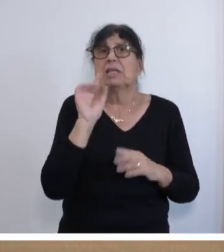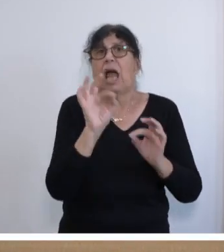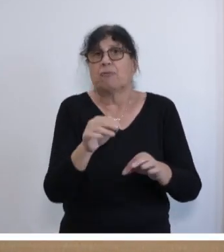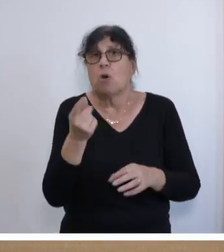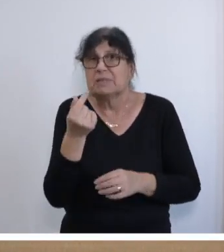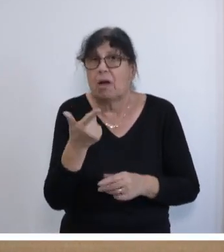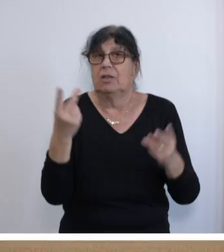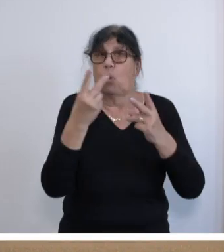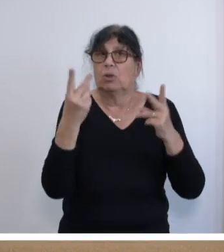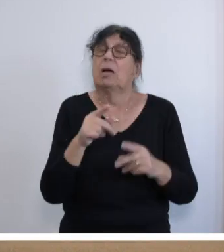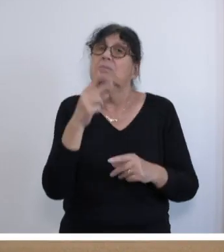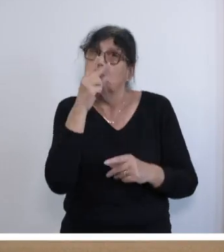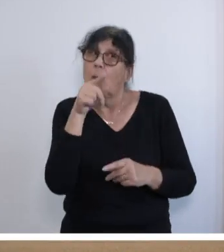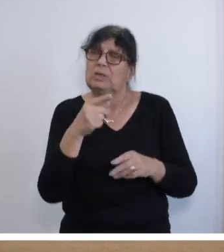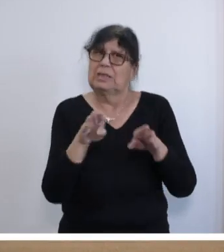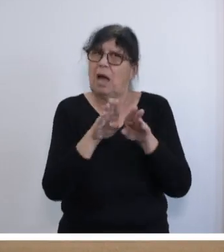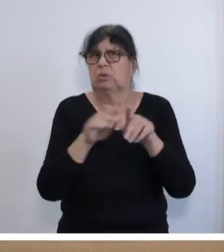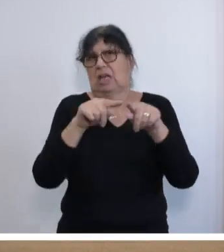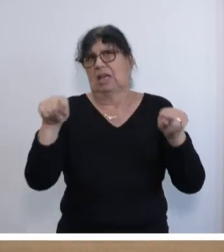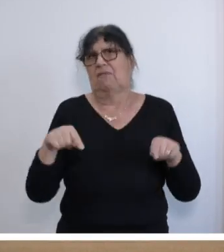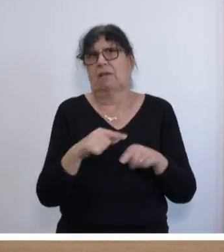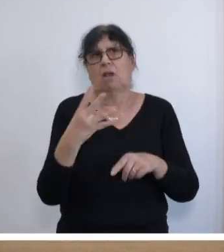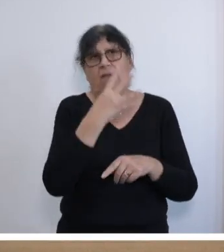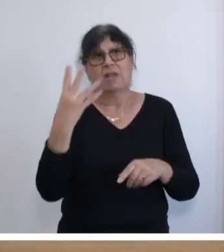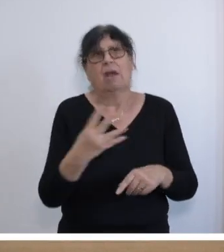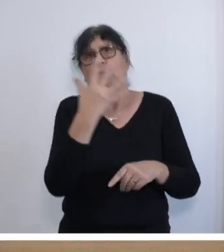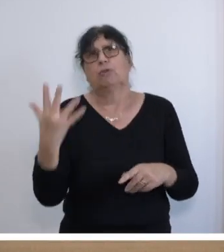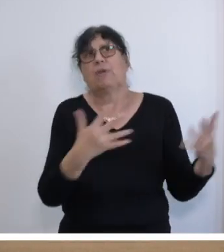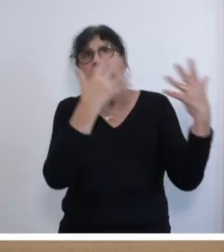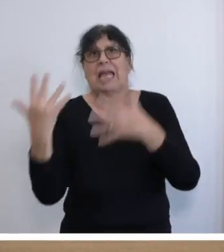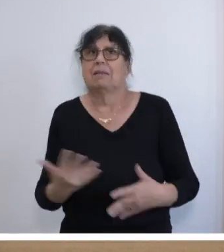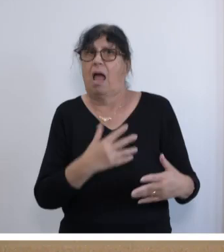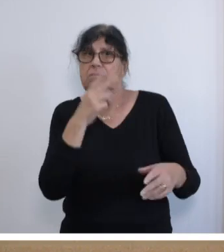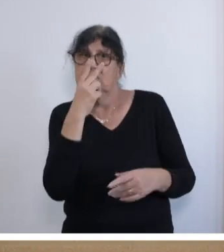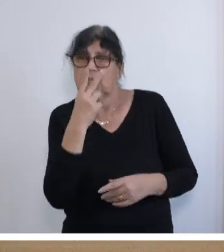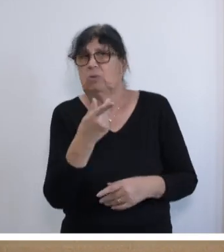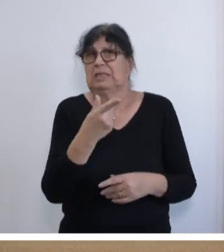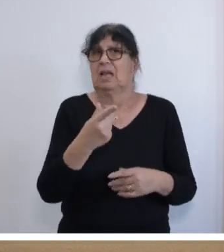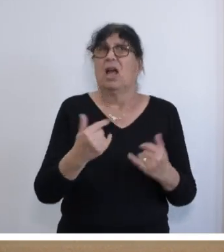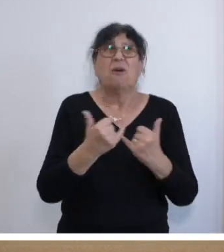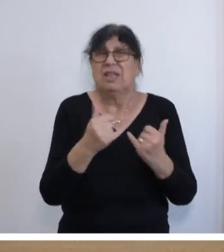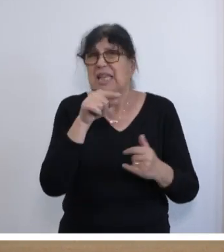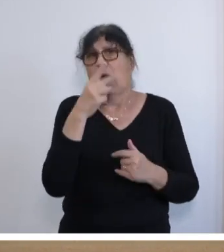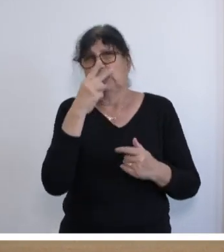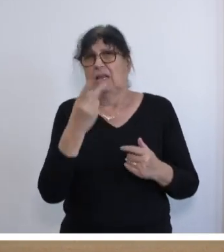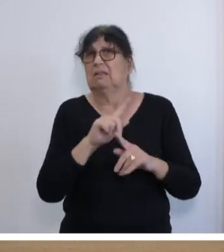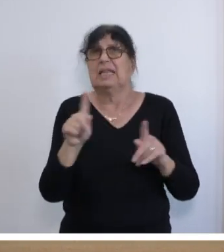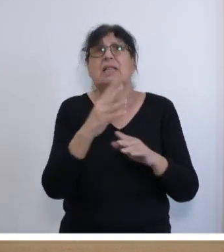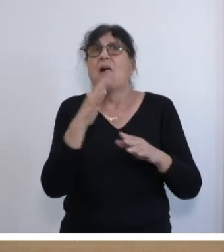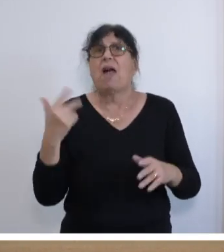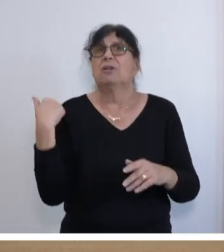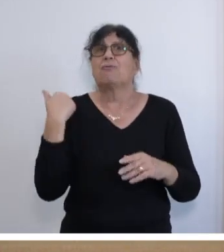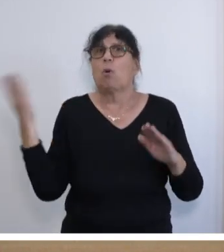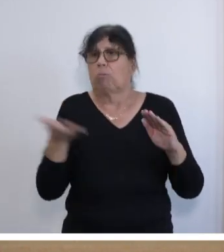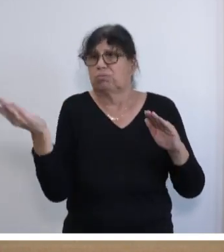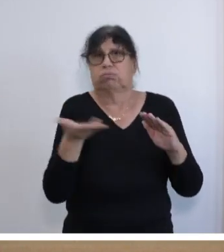schafft. Schauen Sie sich diese Ausgleichsflächen zum Teil mal nach vier, fünf, zehn Jahren an, wie die aussehen. Da ist nicht der Wald, den man bisher vorher abgeholzt hat,